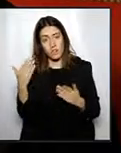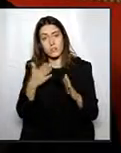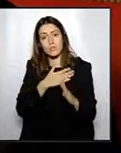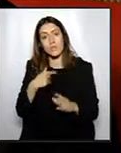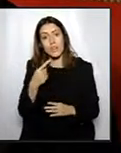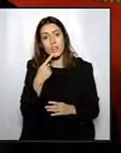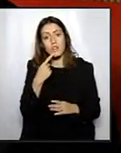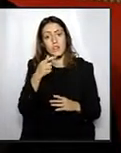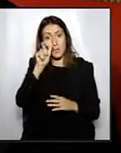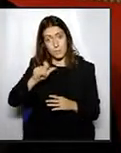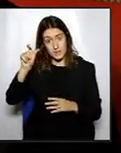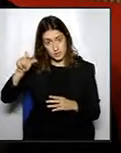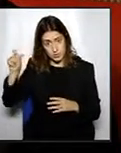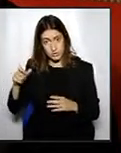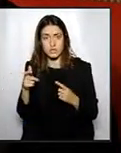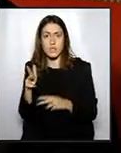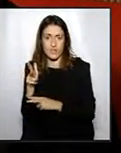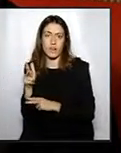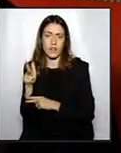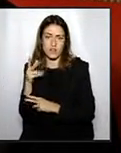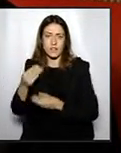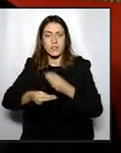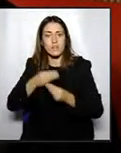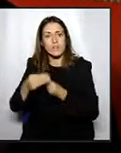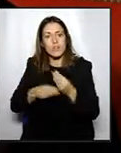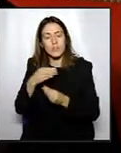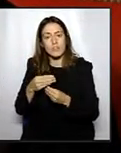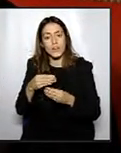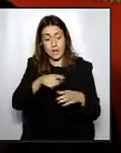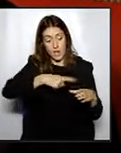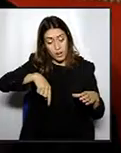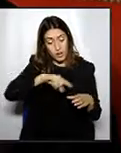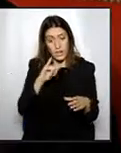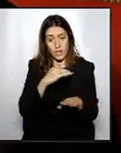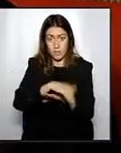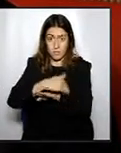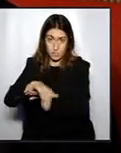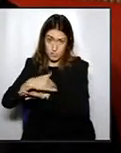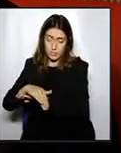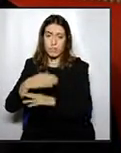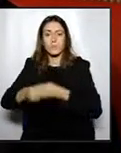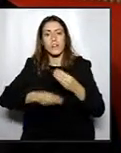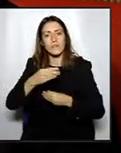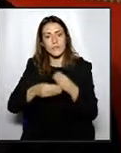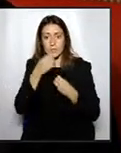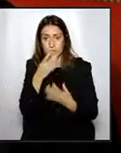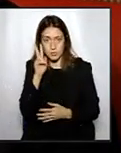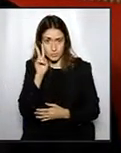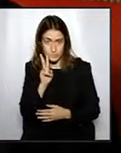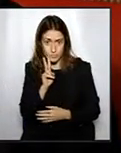contruïeixen amb els seus impostos tenen el ret de tenir els carrers o places en unes condicions òptimes que, malauradament, no les tenen en aquests moments.